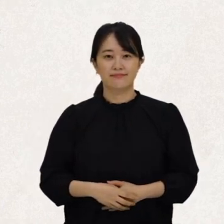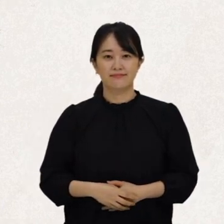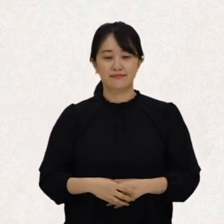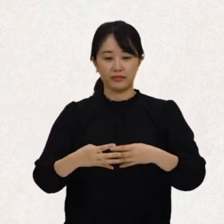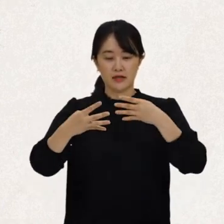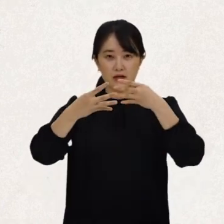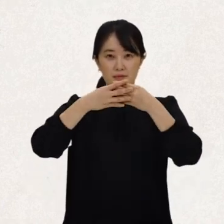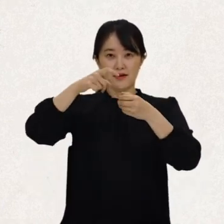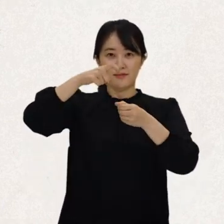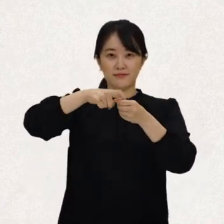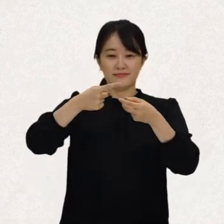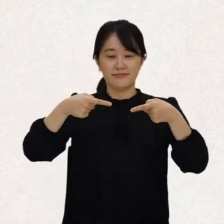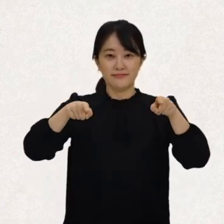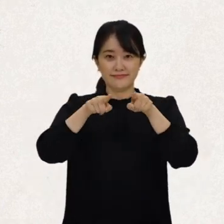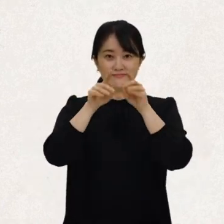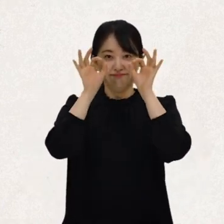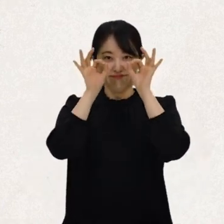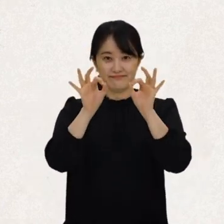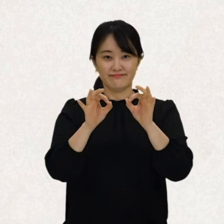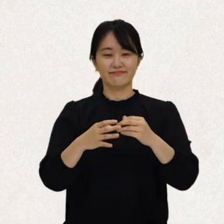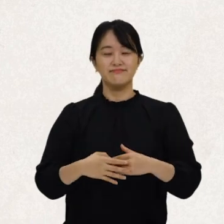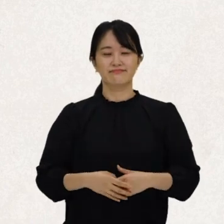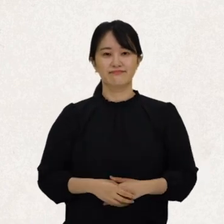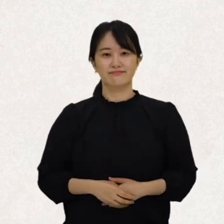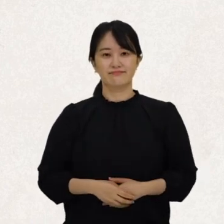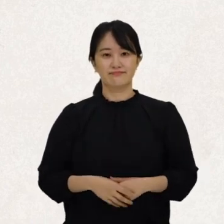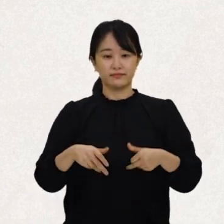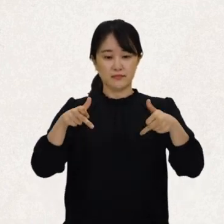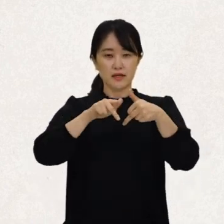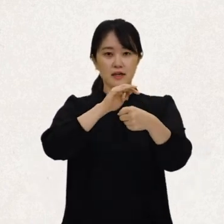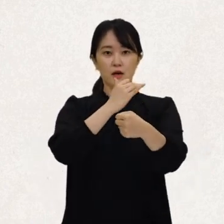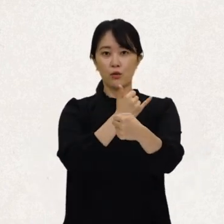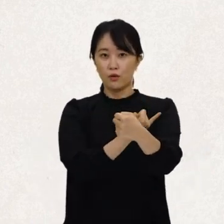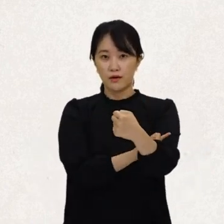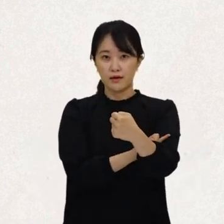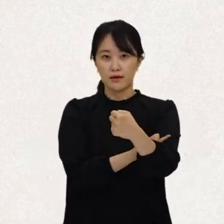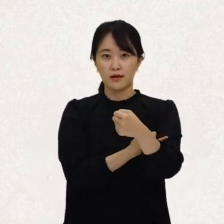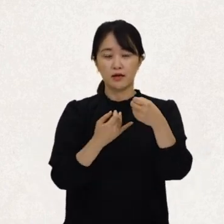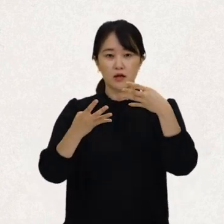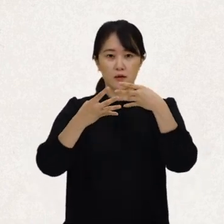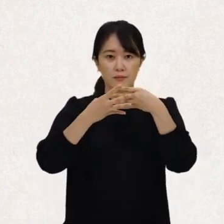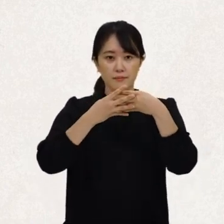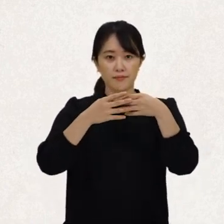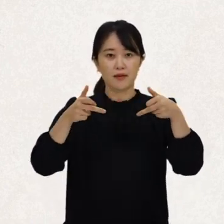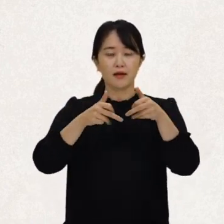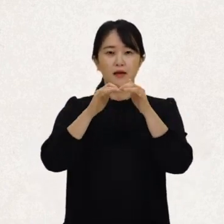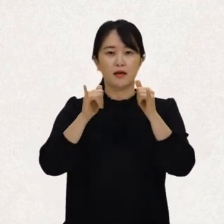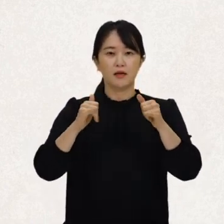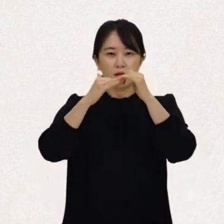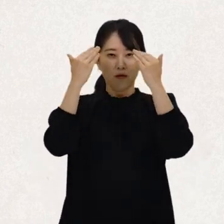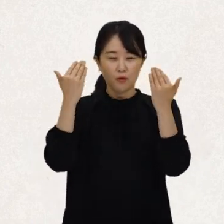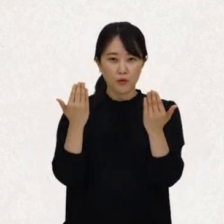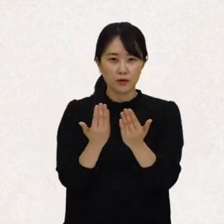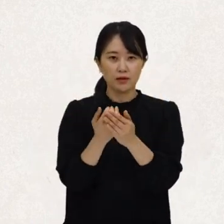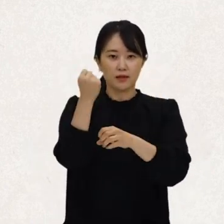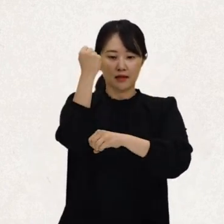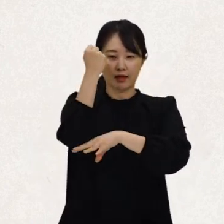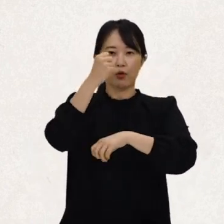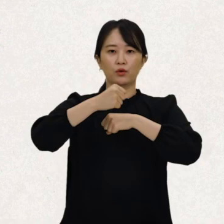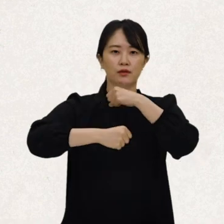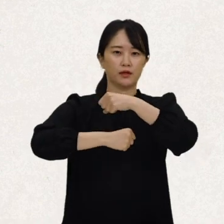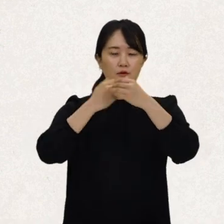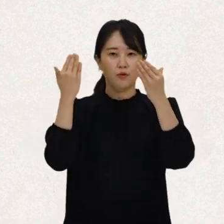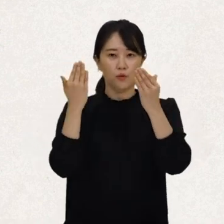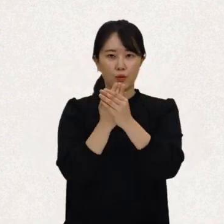협약의 목적을 함께 살펴볼까요? 유엔장애인권리협약은 장애인이 모든 인권과 기본적